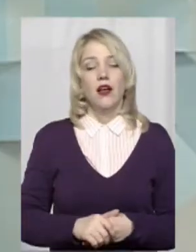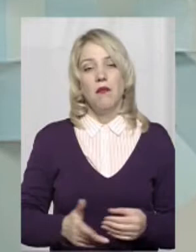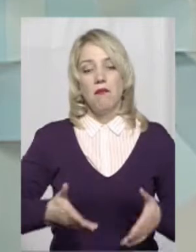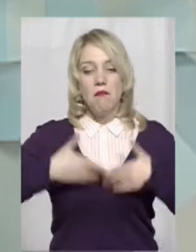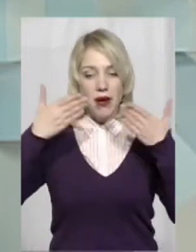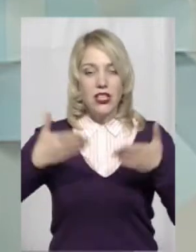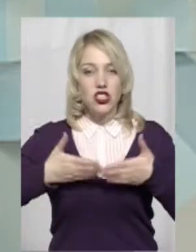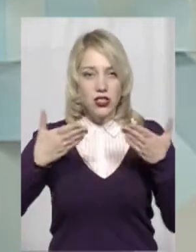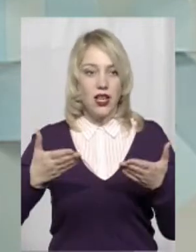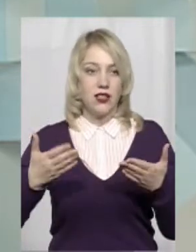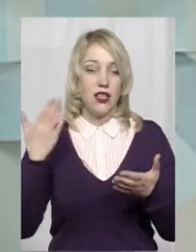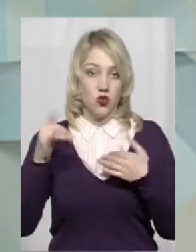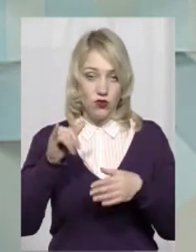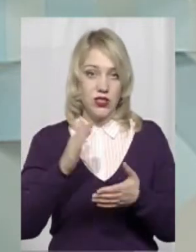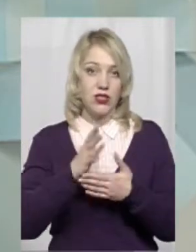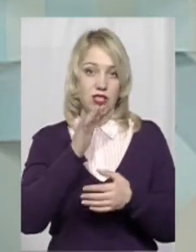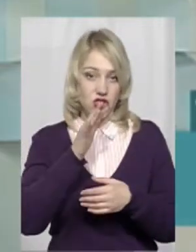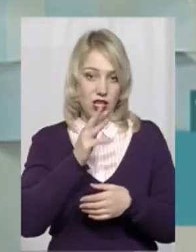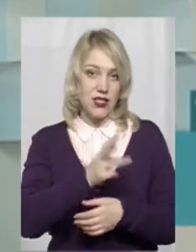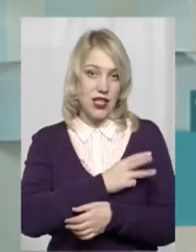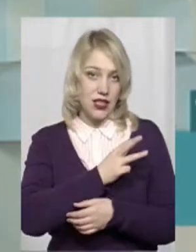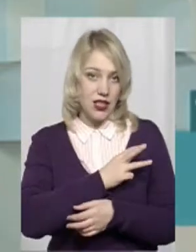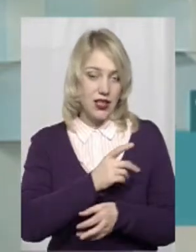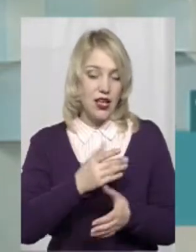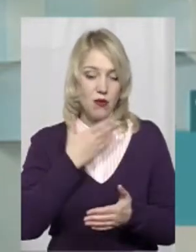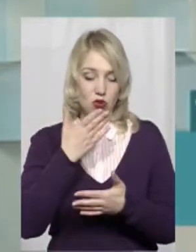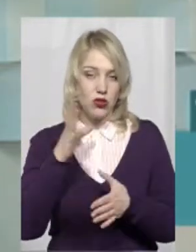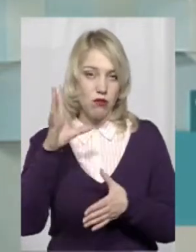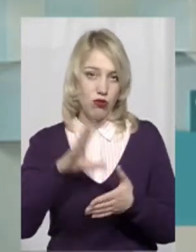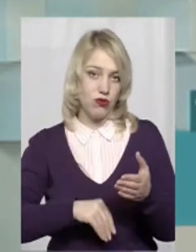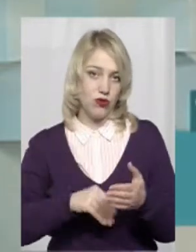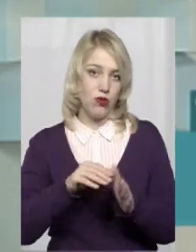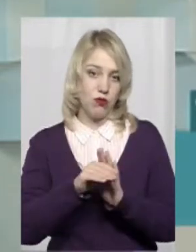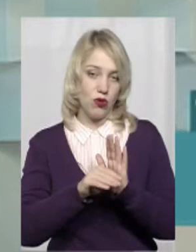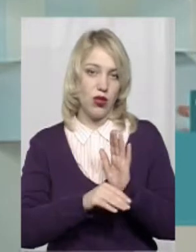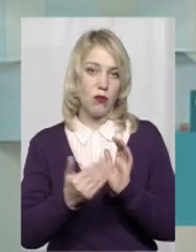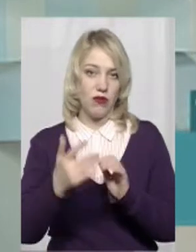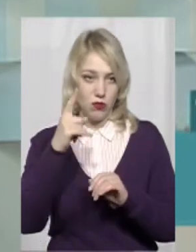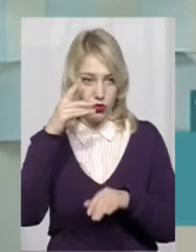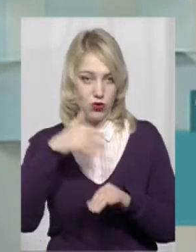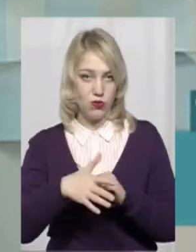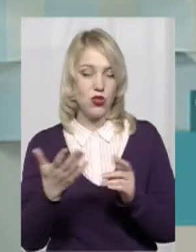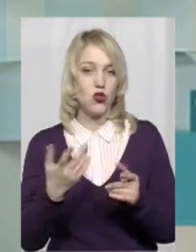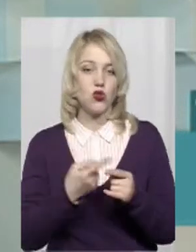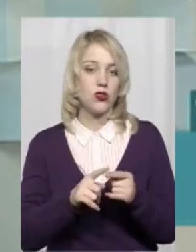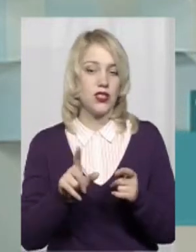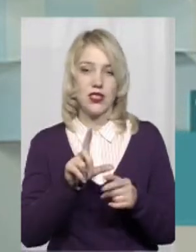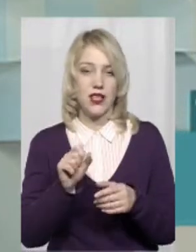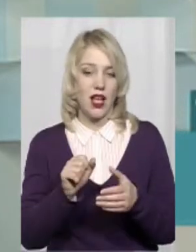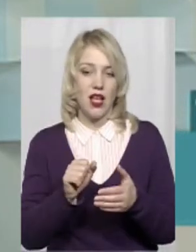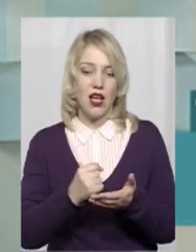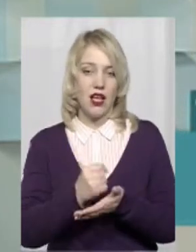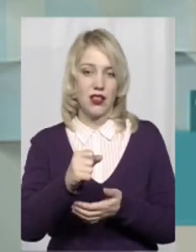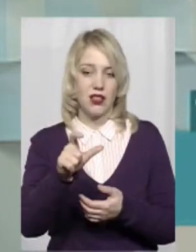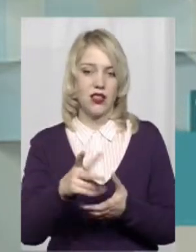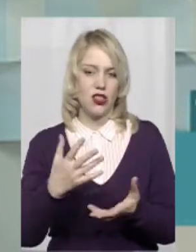перечитайте, якщо у вас є час і натхнення, то перечитайте повністю програму, і вам буде зрозуміло, що це за кандидат. Тобто, якщо це загальні фрази